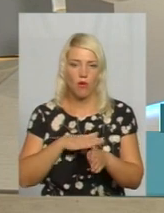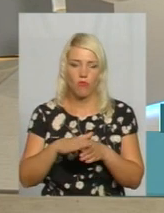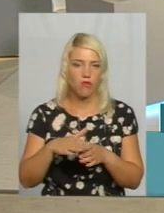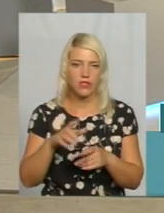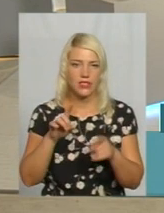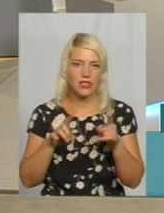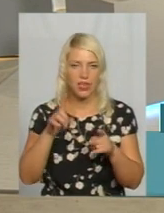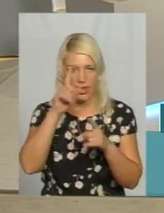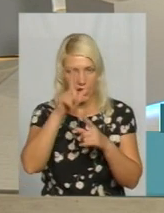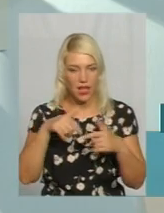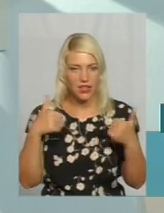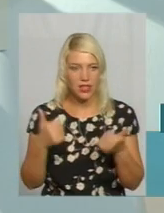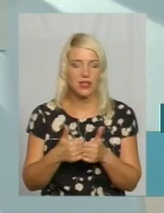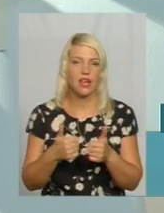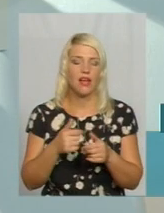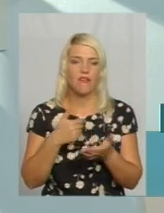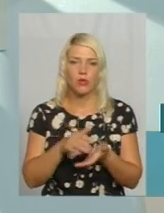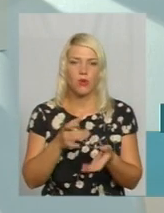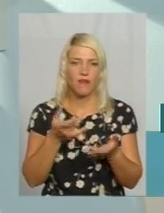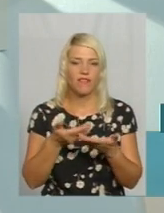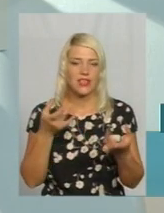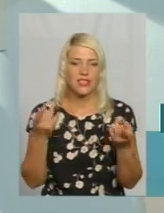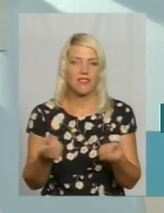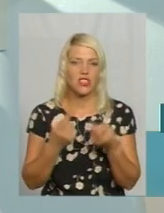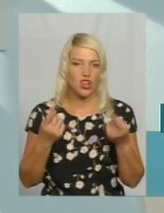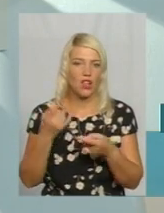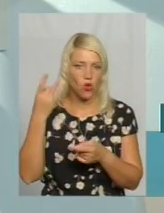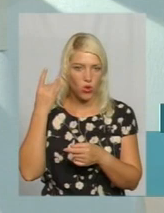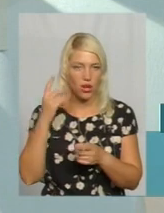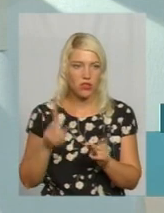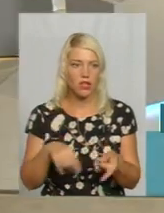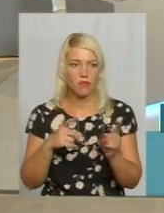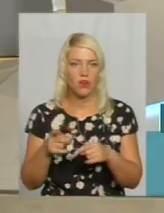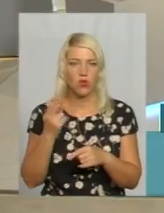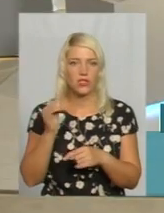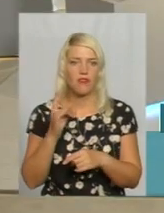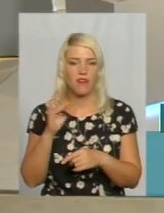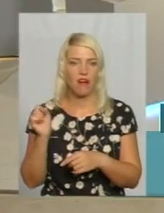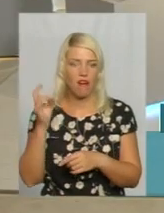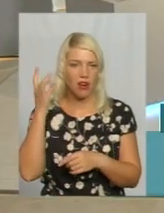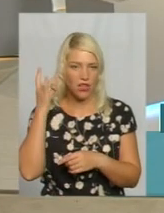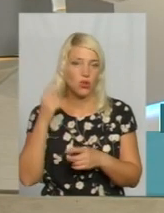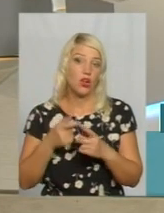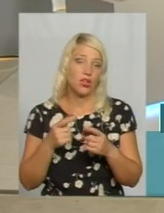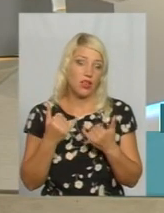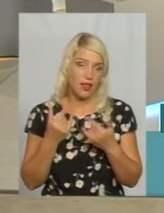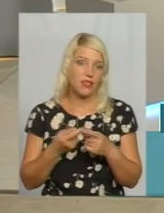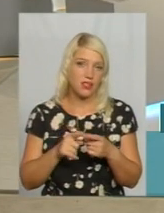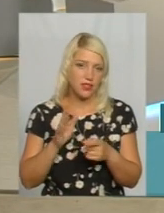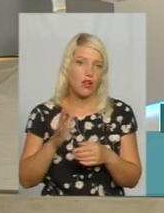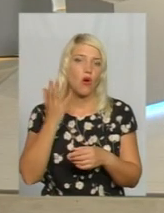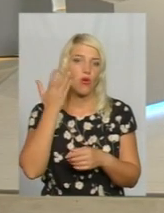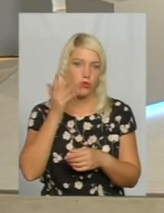від звичайного радіо і переходять на радіо уже цифрове. Тому для нас це теж в перспективі буде обов'язково.